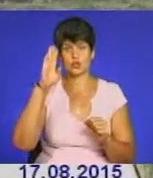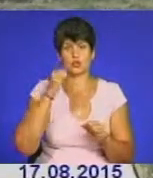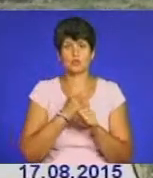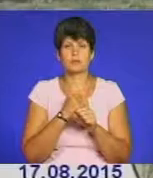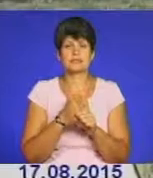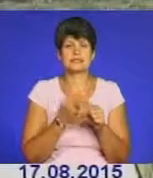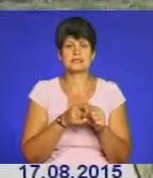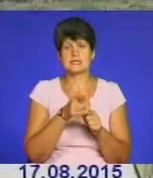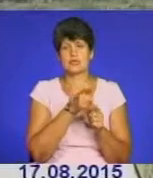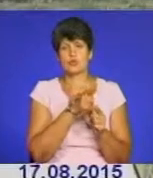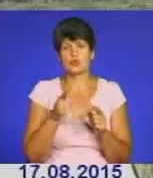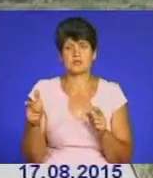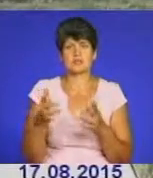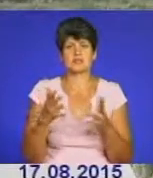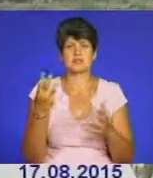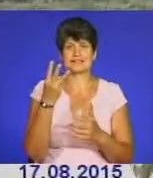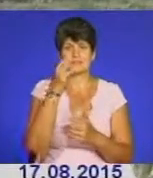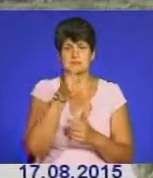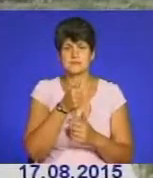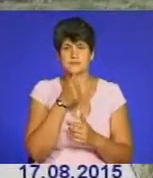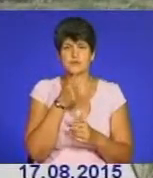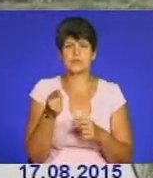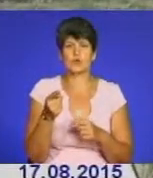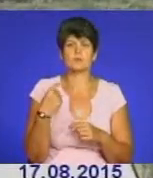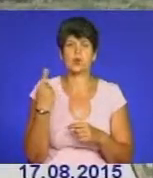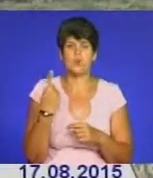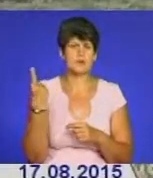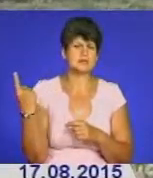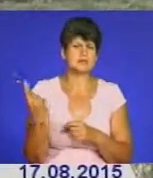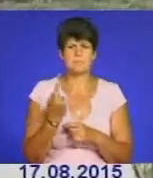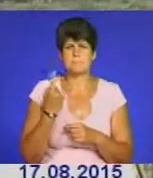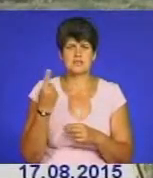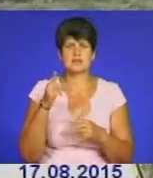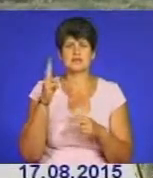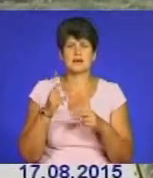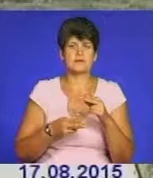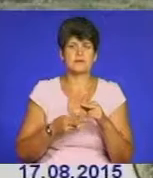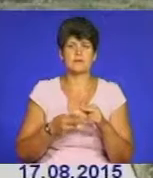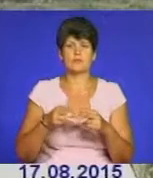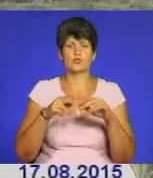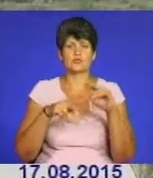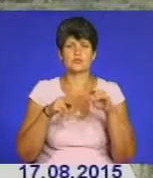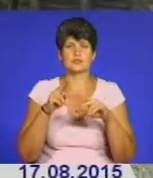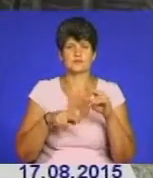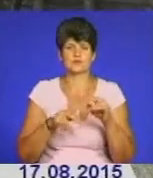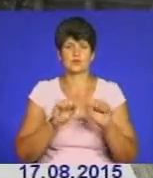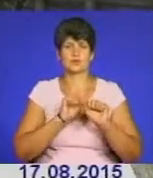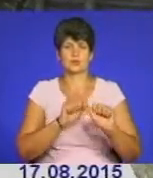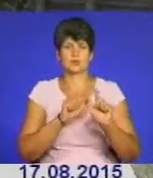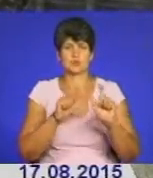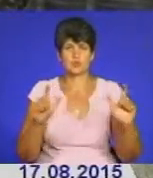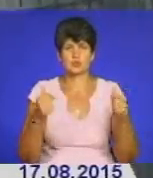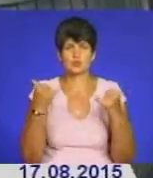також тому, що регулярно обстрілювалися військові опорні пункти і будівельники, цивільні будівельники, які здійснювали це